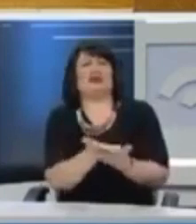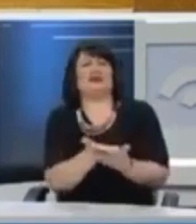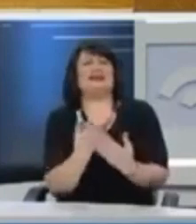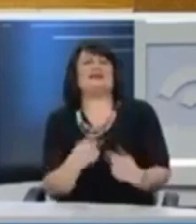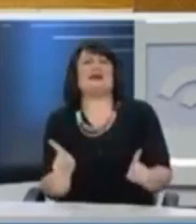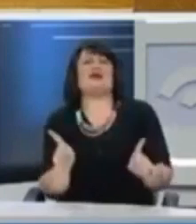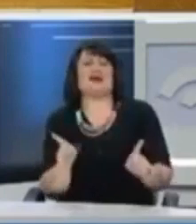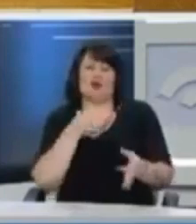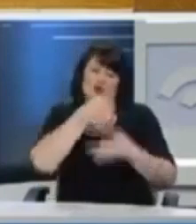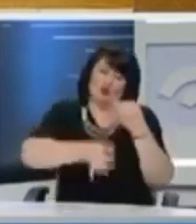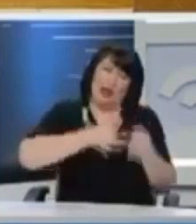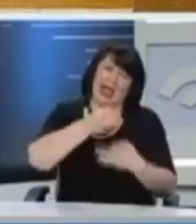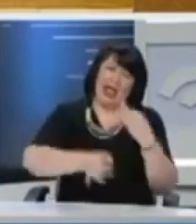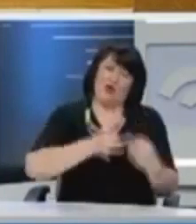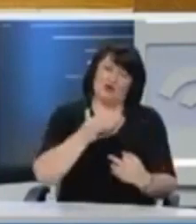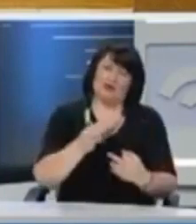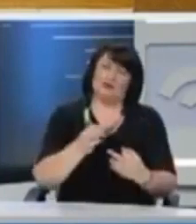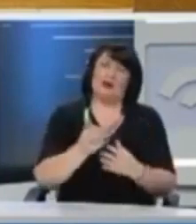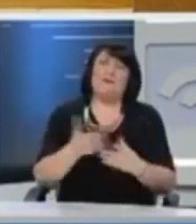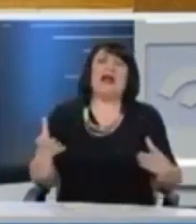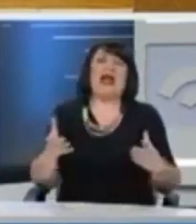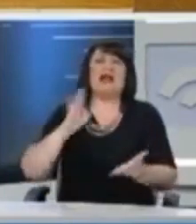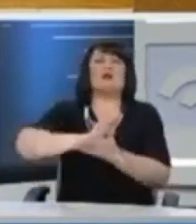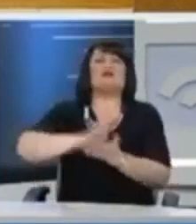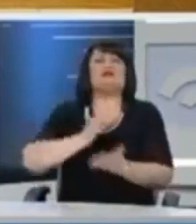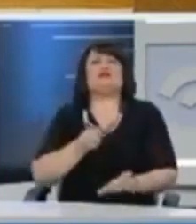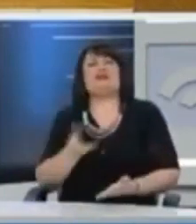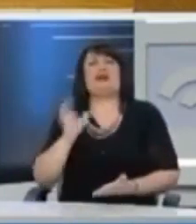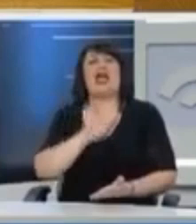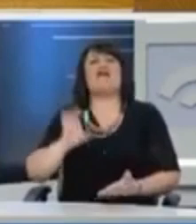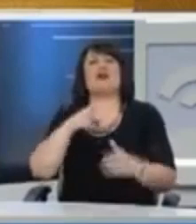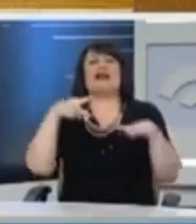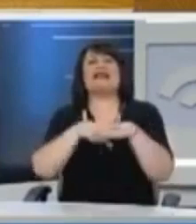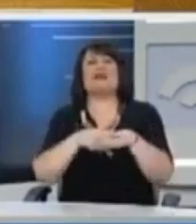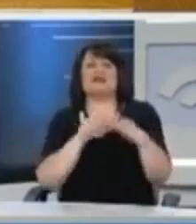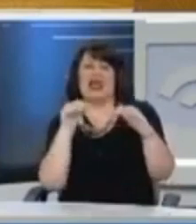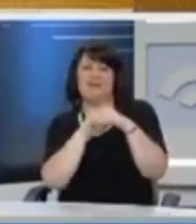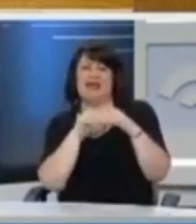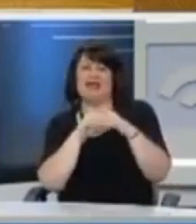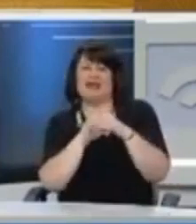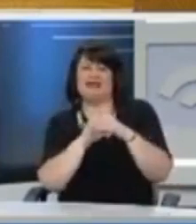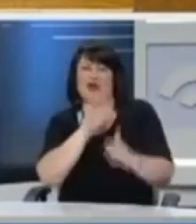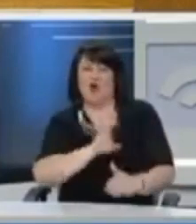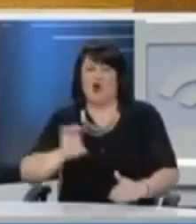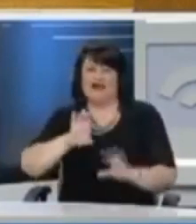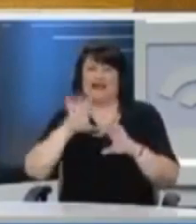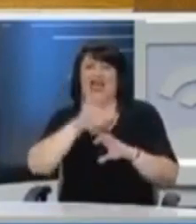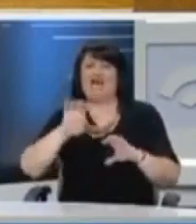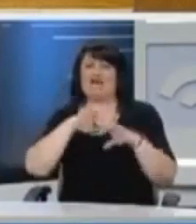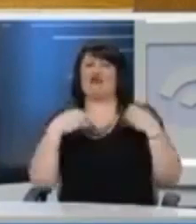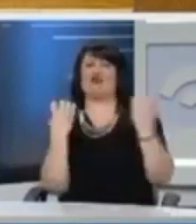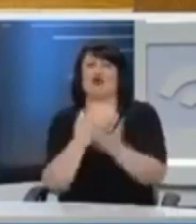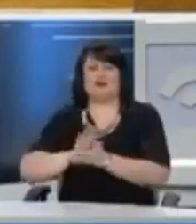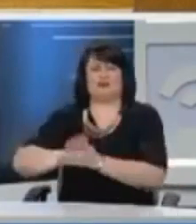εντελώς διαφορετικό. Να ζητήσετε μεγάλη έκδοση ομολόγων της Ευρωπαϊκής Τράπεζας Επενδύσεων για όλες τις χώρες της Ευρωζώνης